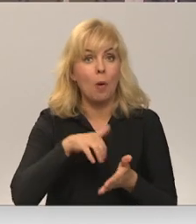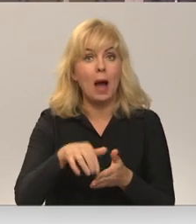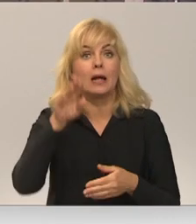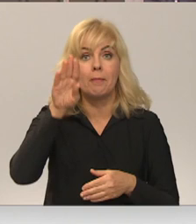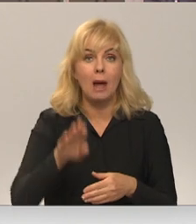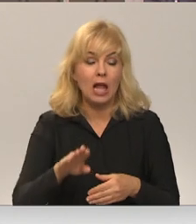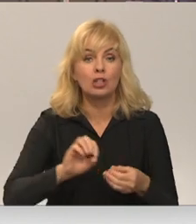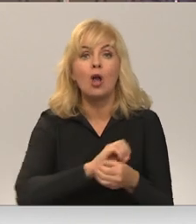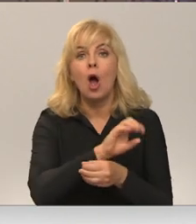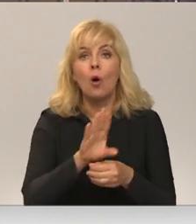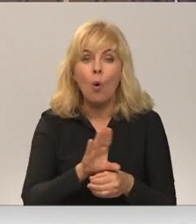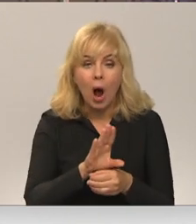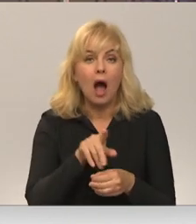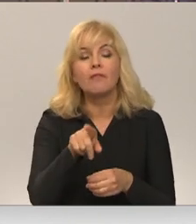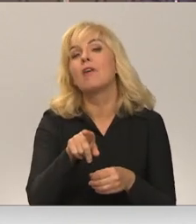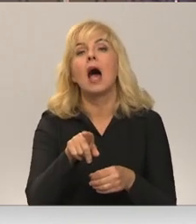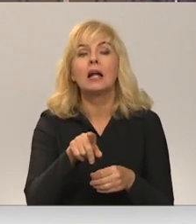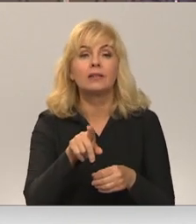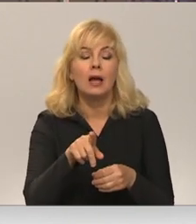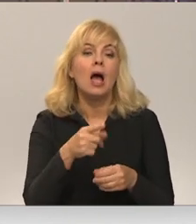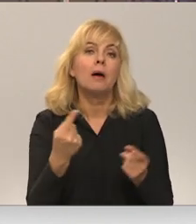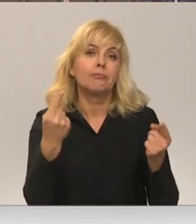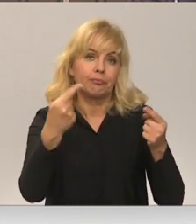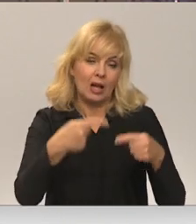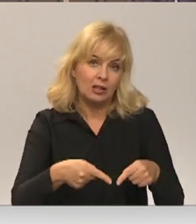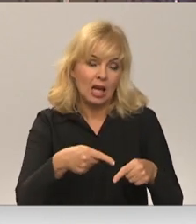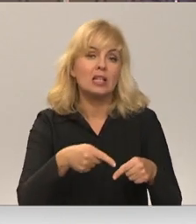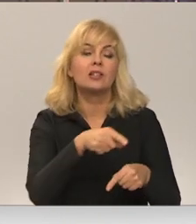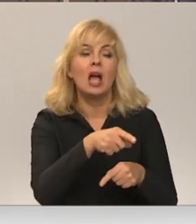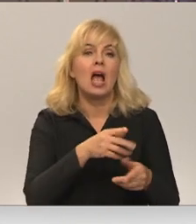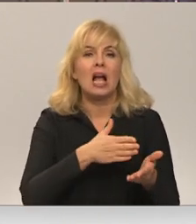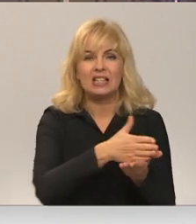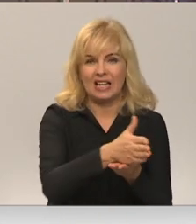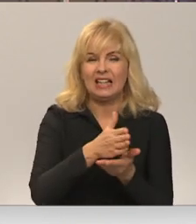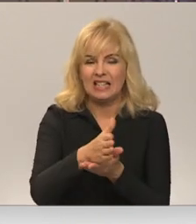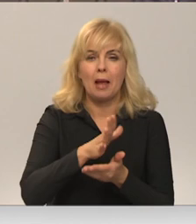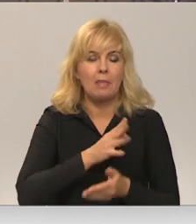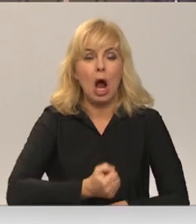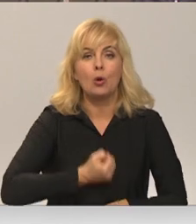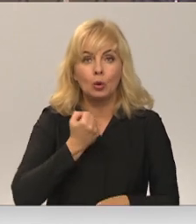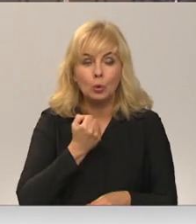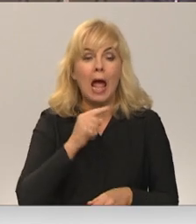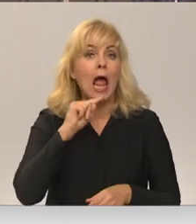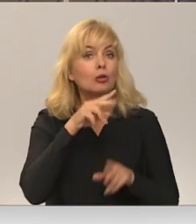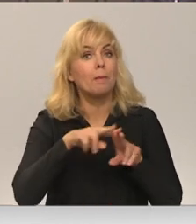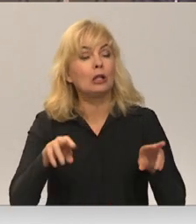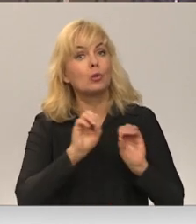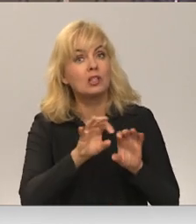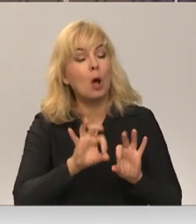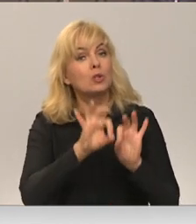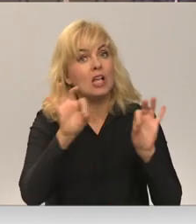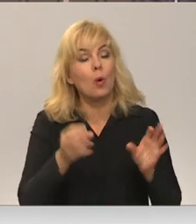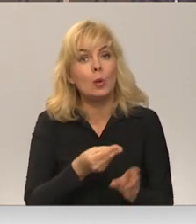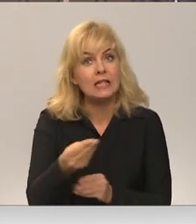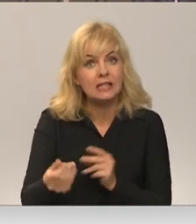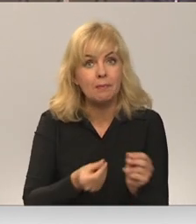Covid krīzes smagi skartās nozares atbalsts maksājums sāk saņemt tikai tagad. Ekonomikas ministrija norāda, lai tos varētu sākt izmaksāt,